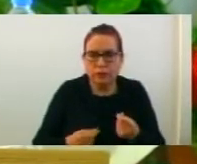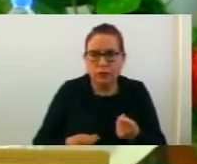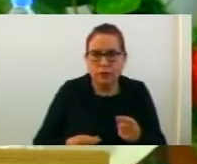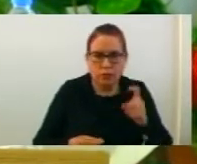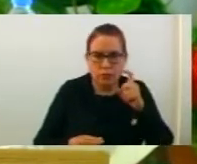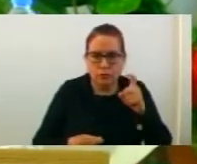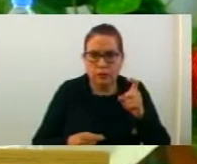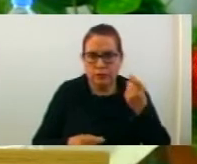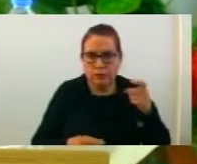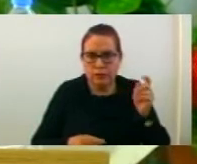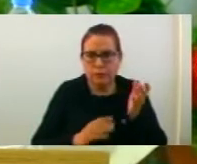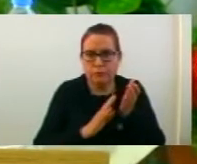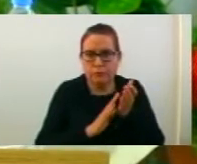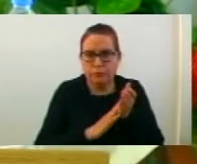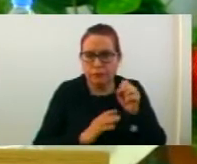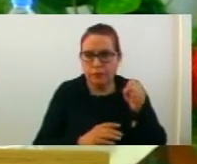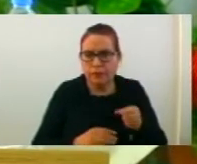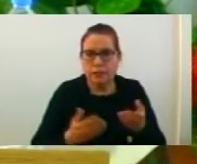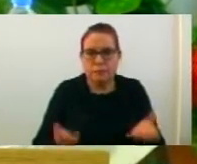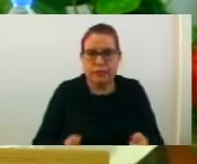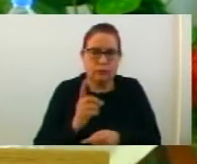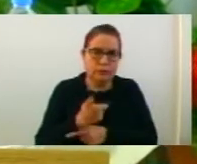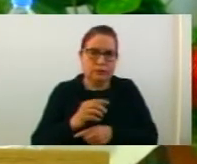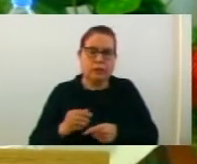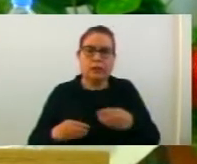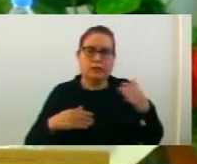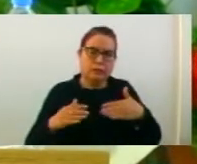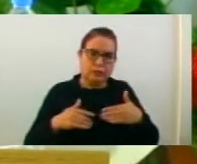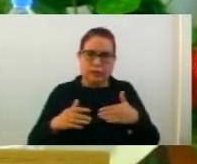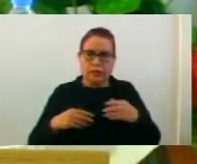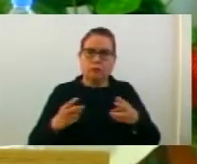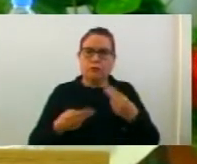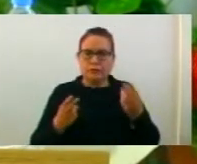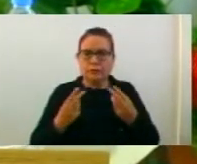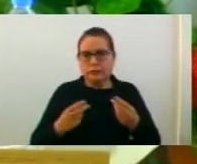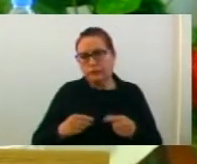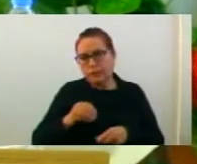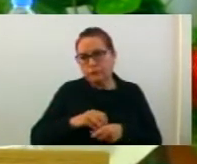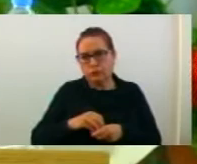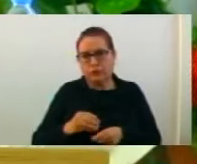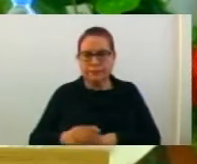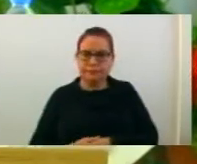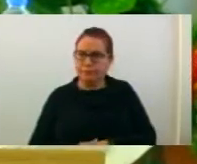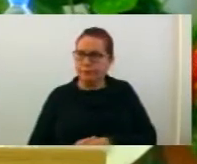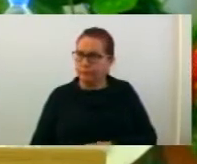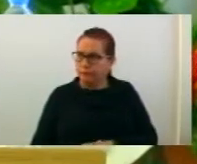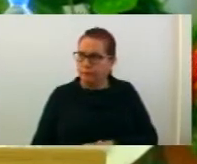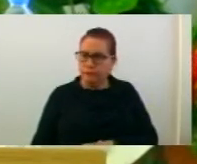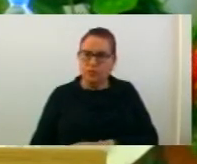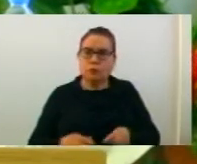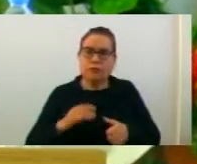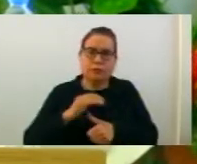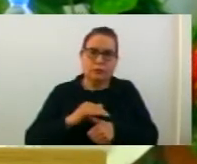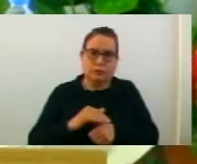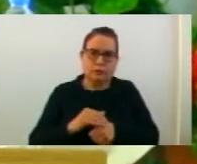на Георги Бардаров. Предлог од луката беше на днева ред на седници на Комисијата за финанси, буджет и локален економски развој. Го